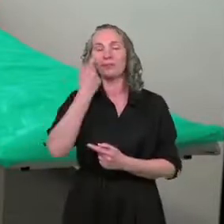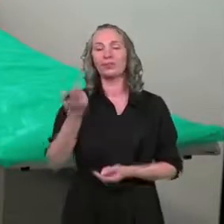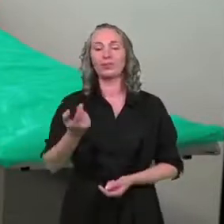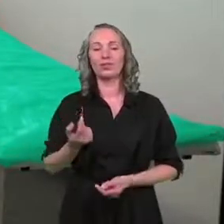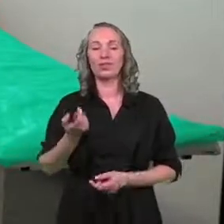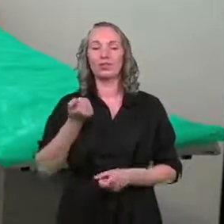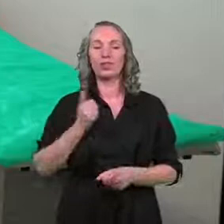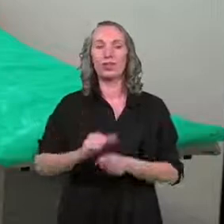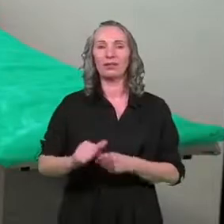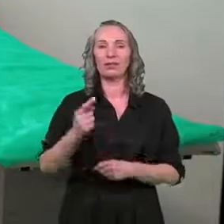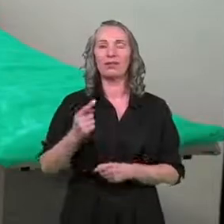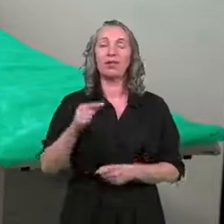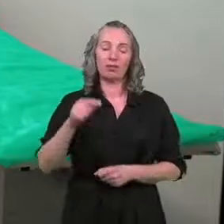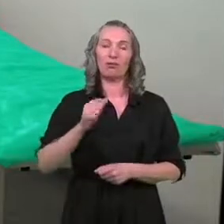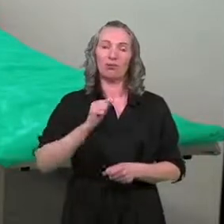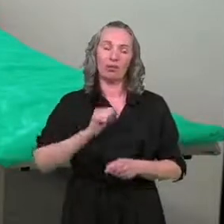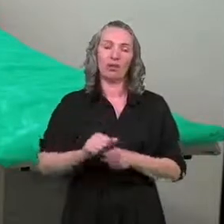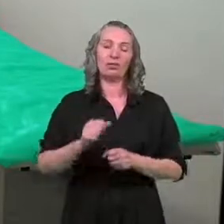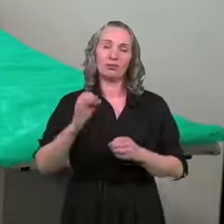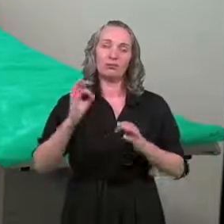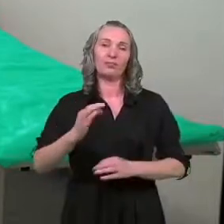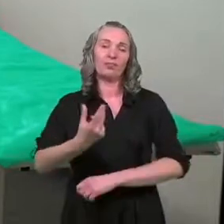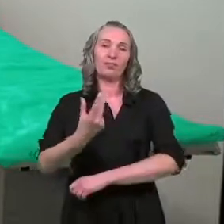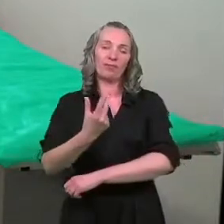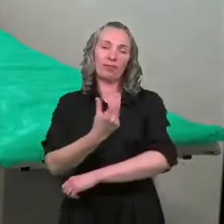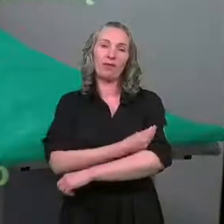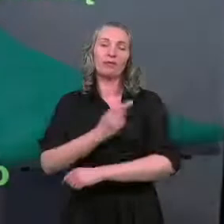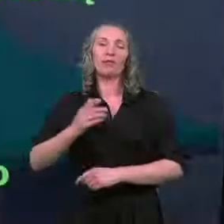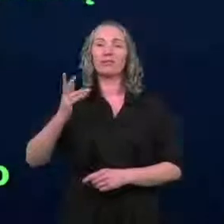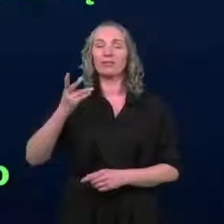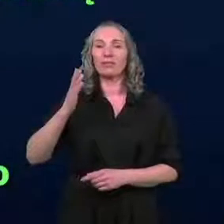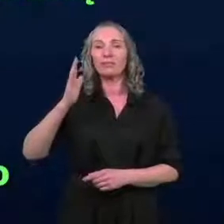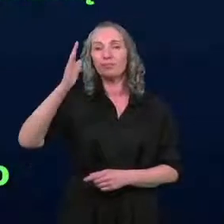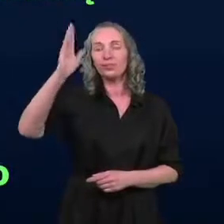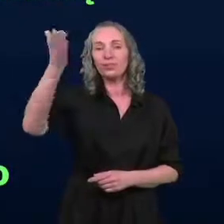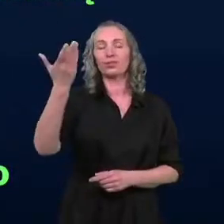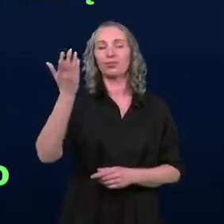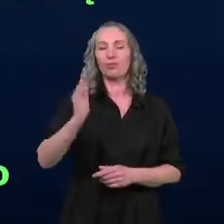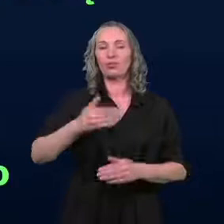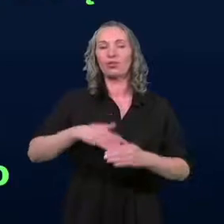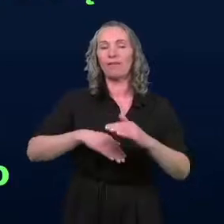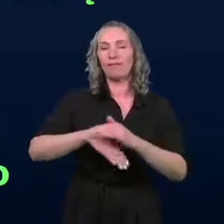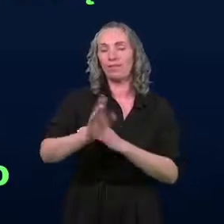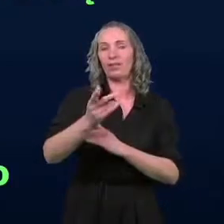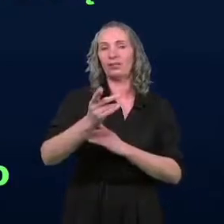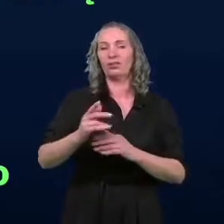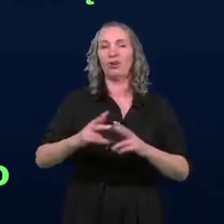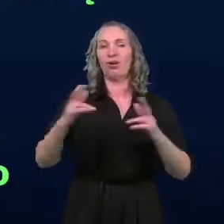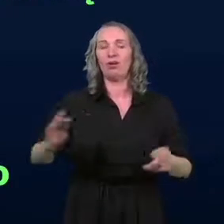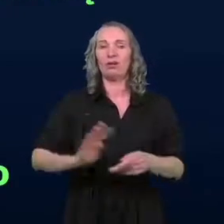jest jedyny sposób, żebyśmy rzeczywiście kiedyś mogli wyjść z tego okresu